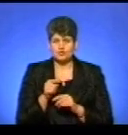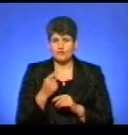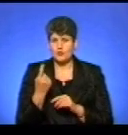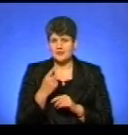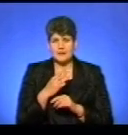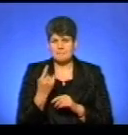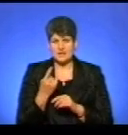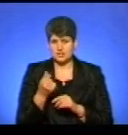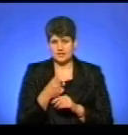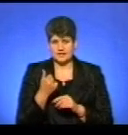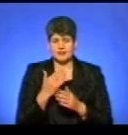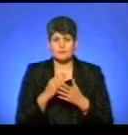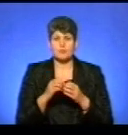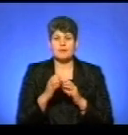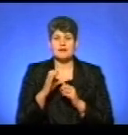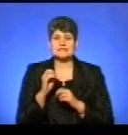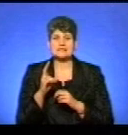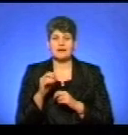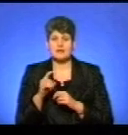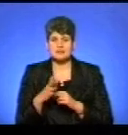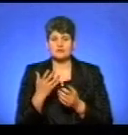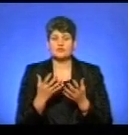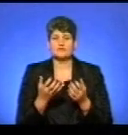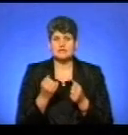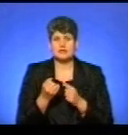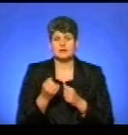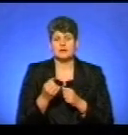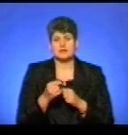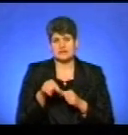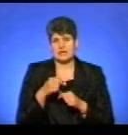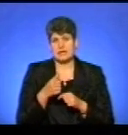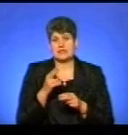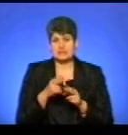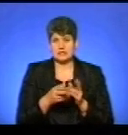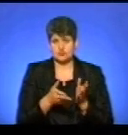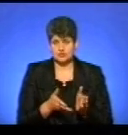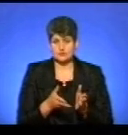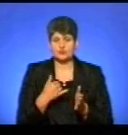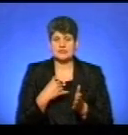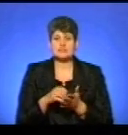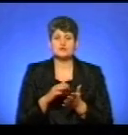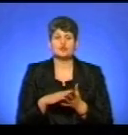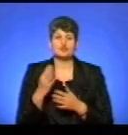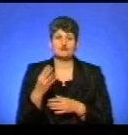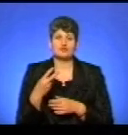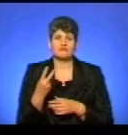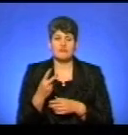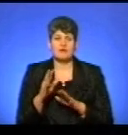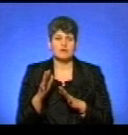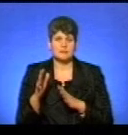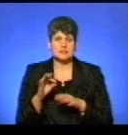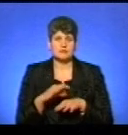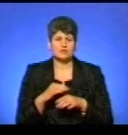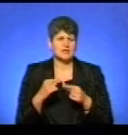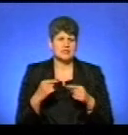рік існує проблема сказу. І якщо взяти потушний рік, який завершується, значить, в нас заре стровано 42 випадки захворювань